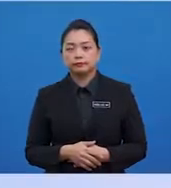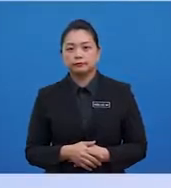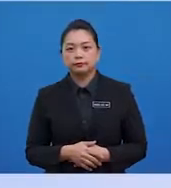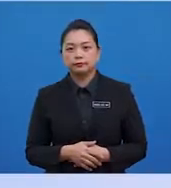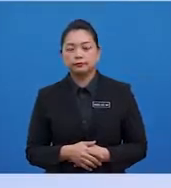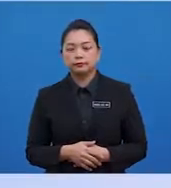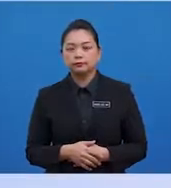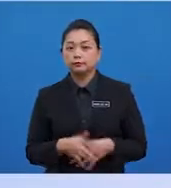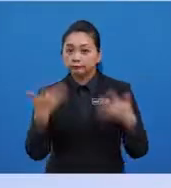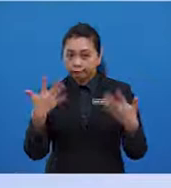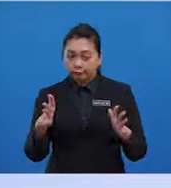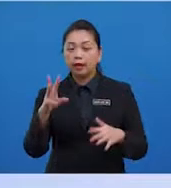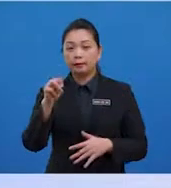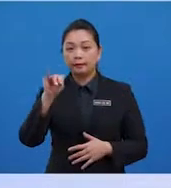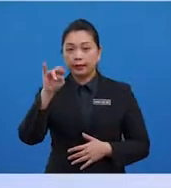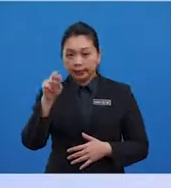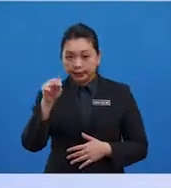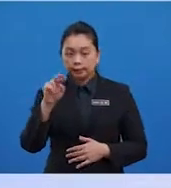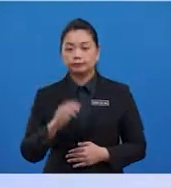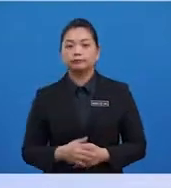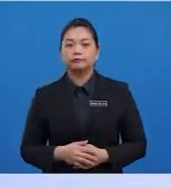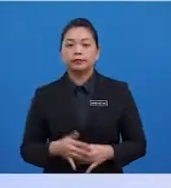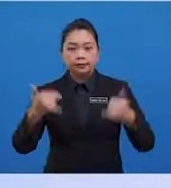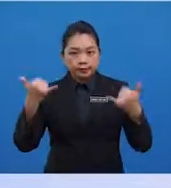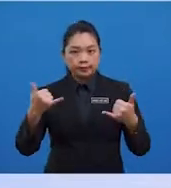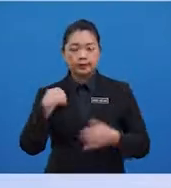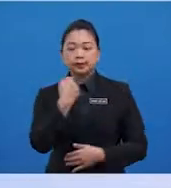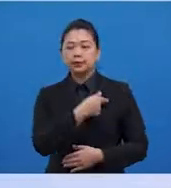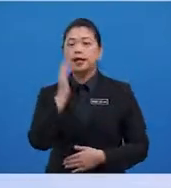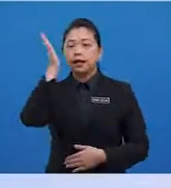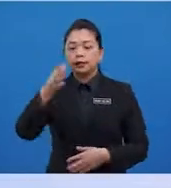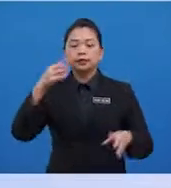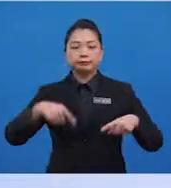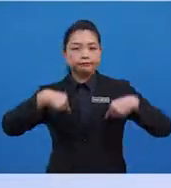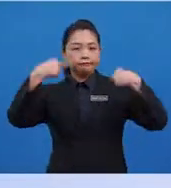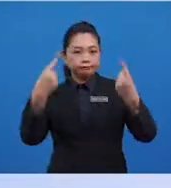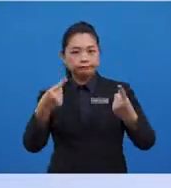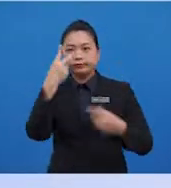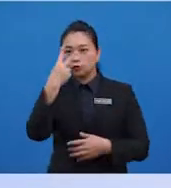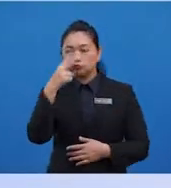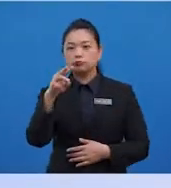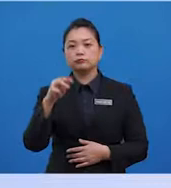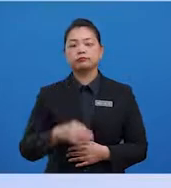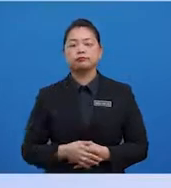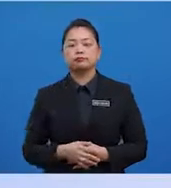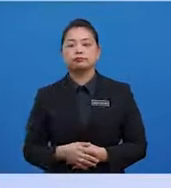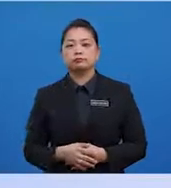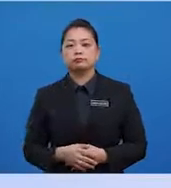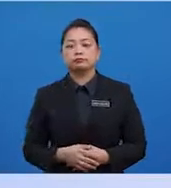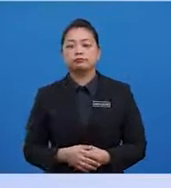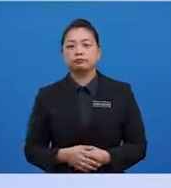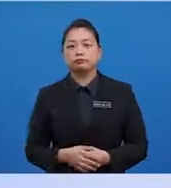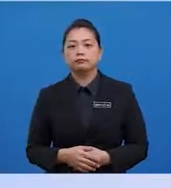memusat mi, sekarang kita akan teruskan dengan mengenali sukatan